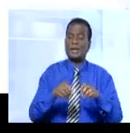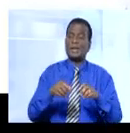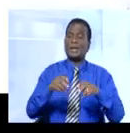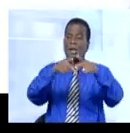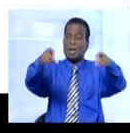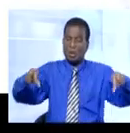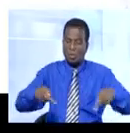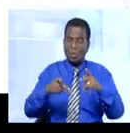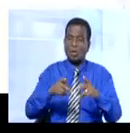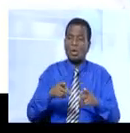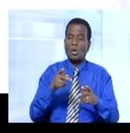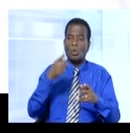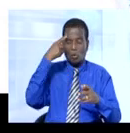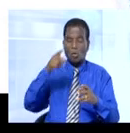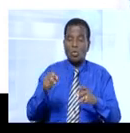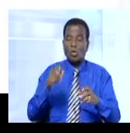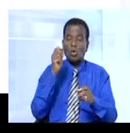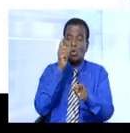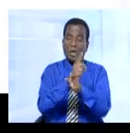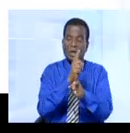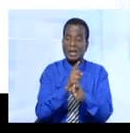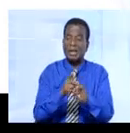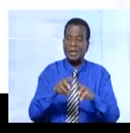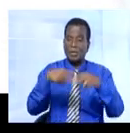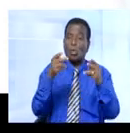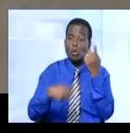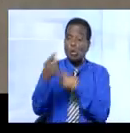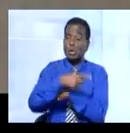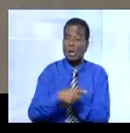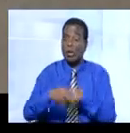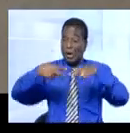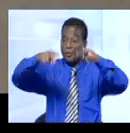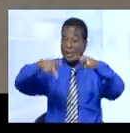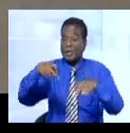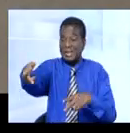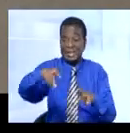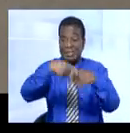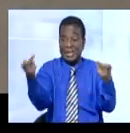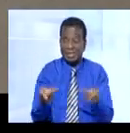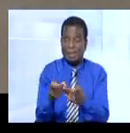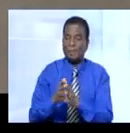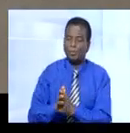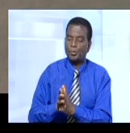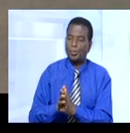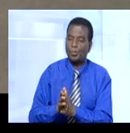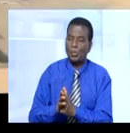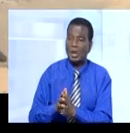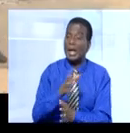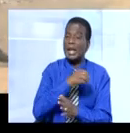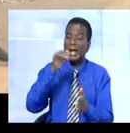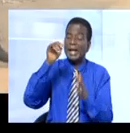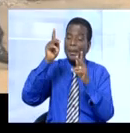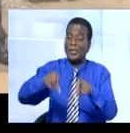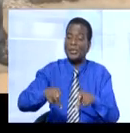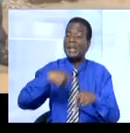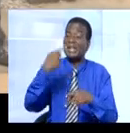et aujourd'hui nous sommes étonnés de voir que cette parcelle a été vendue. L'occupant de ce site se nomme Ousmane Sissé